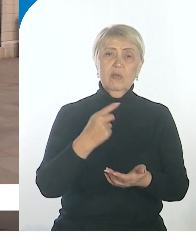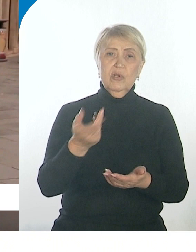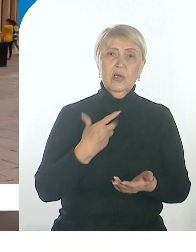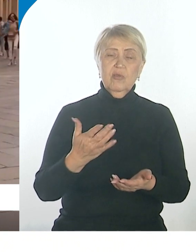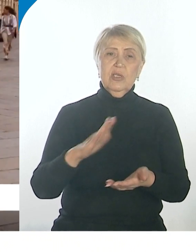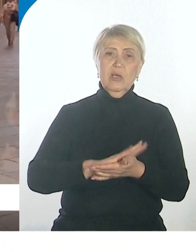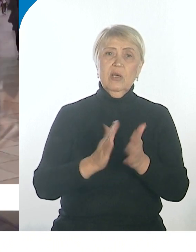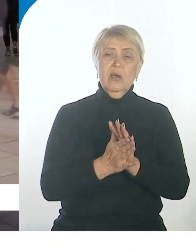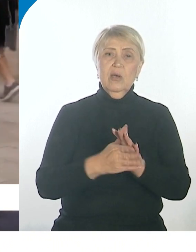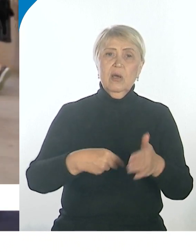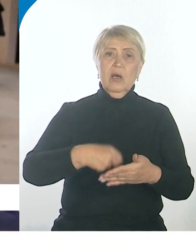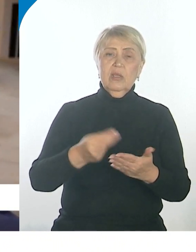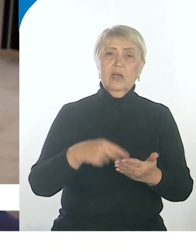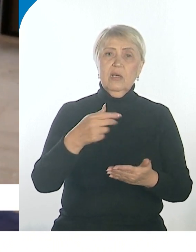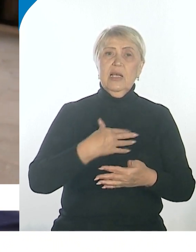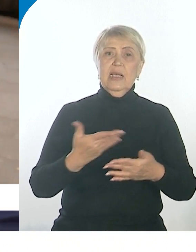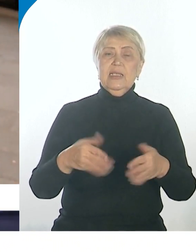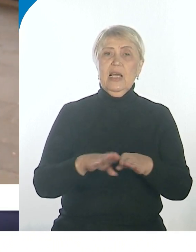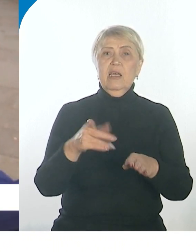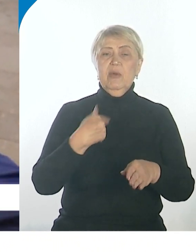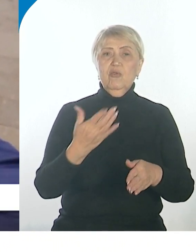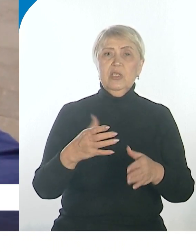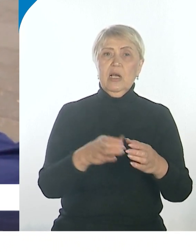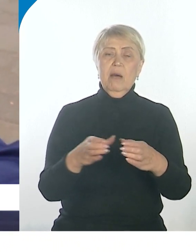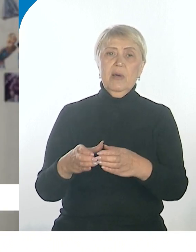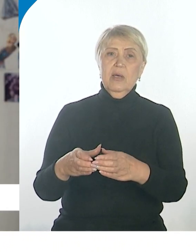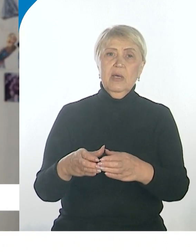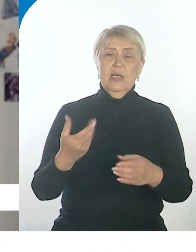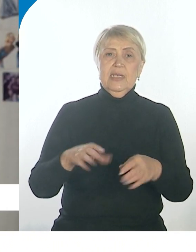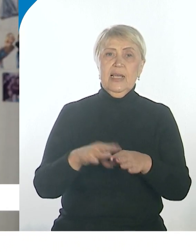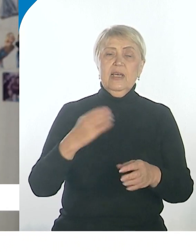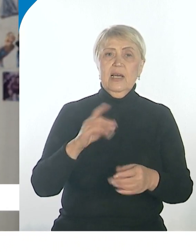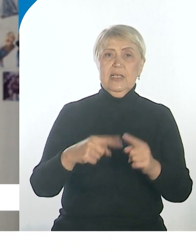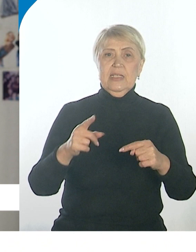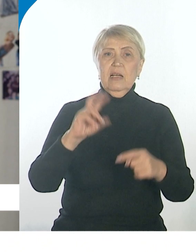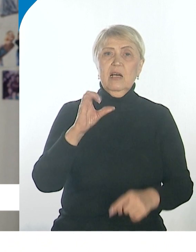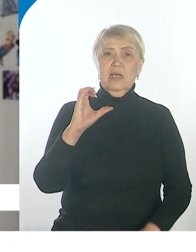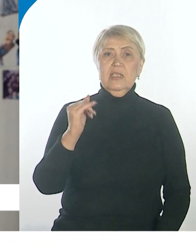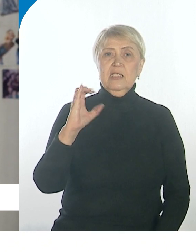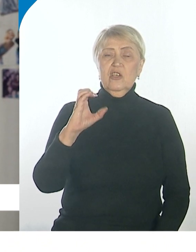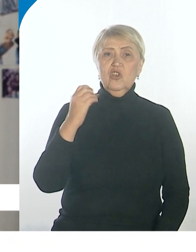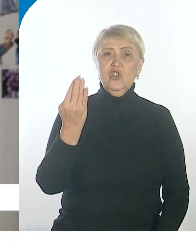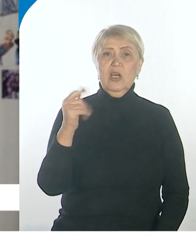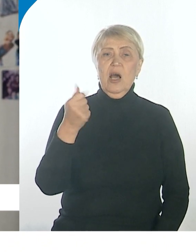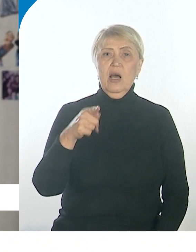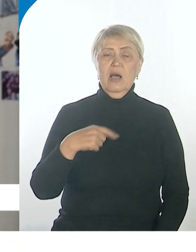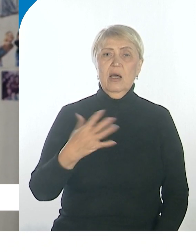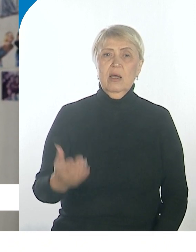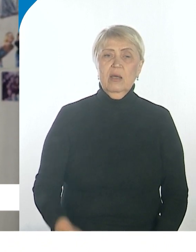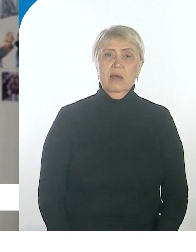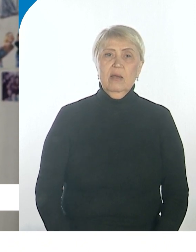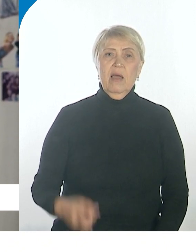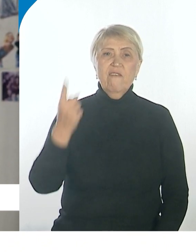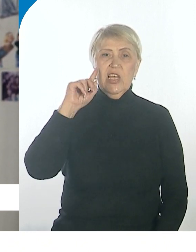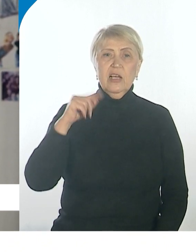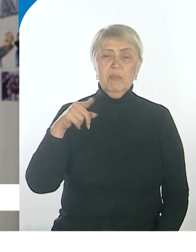экспортные контракты с такими компаниями из таких стран, как США, Великобритания,